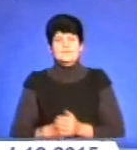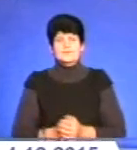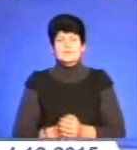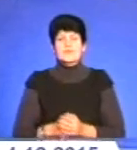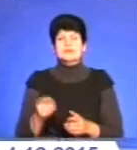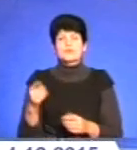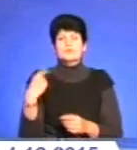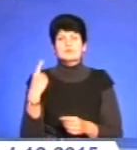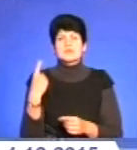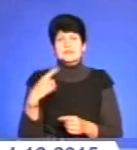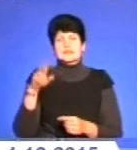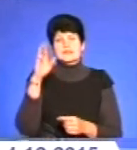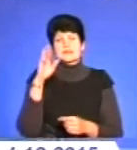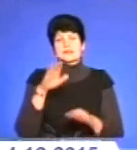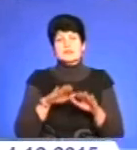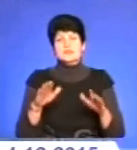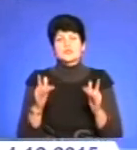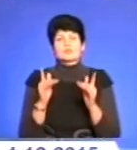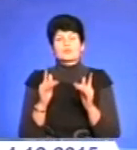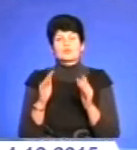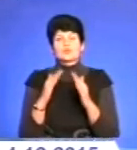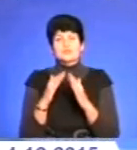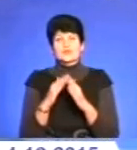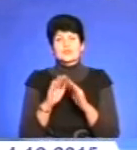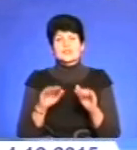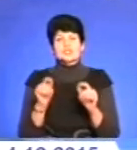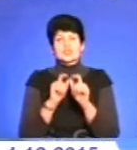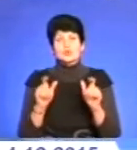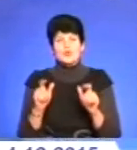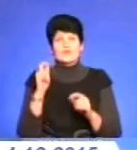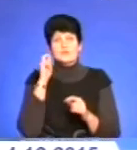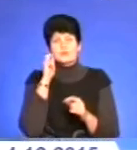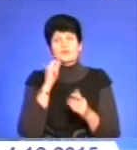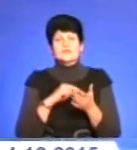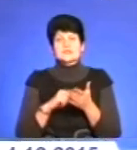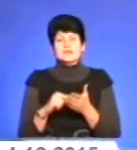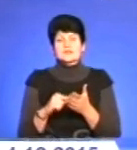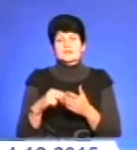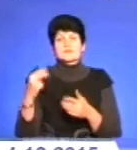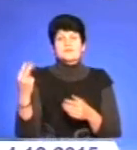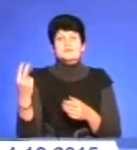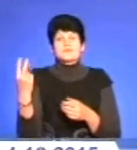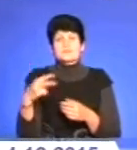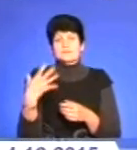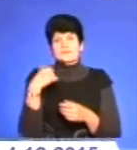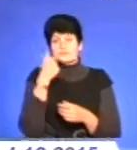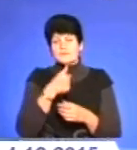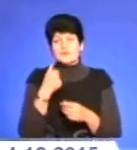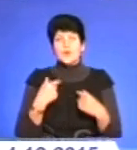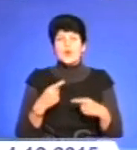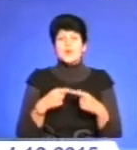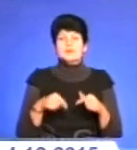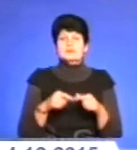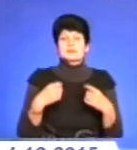Тернопільський обласний комунальний дитячий будинок для дітей шкільного віку відзначив чверстолітній ювілей. З цієї нагоди у закладі організували святковий